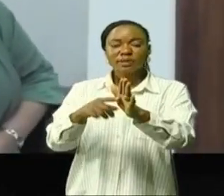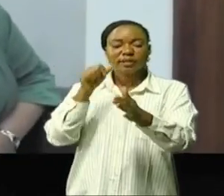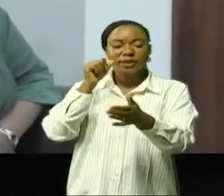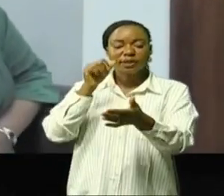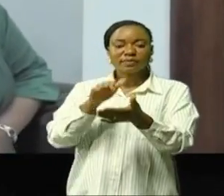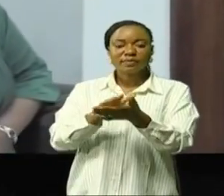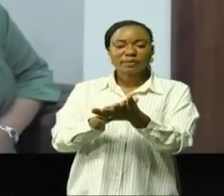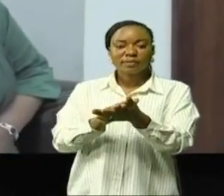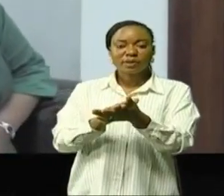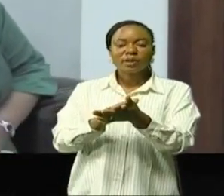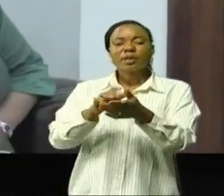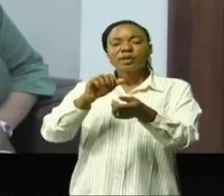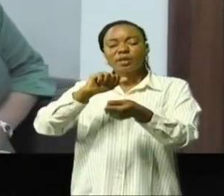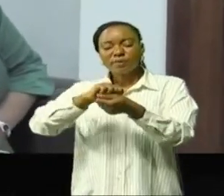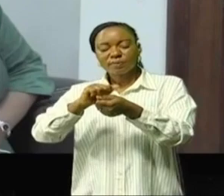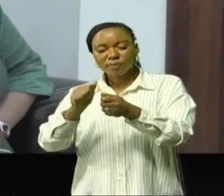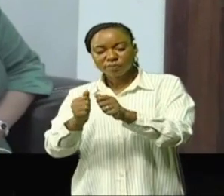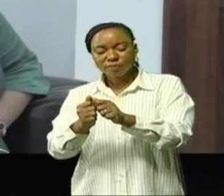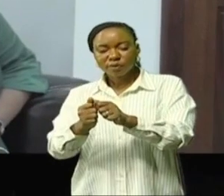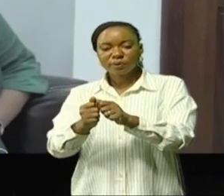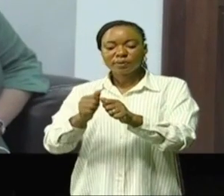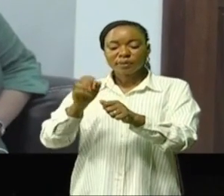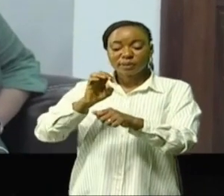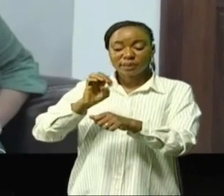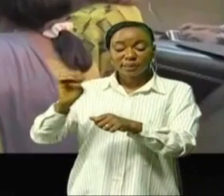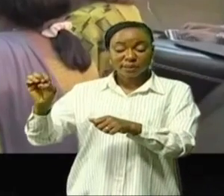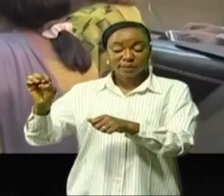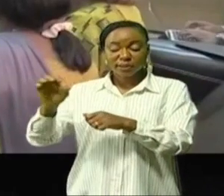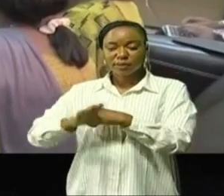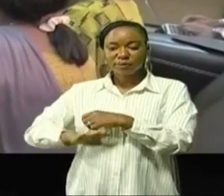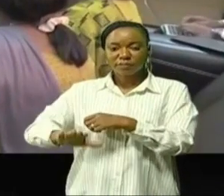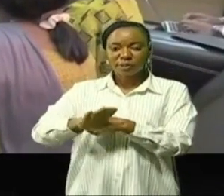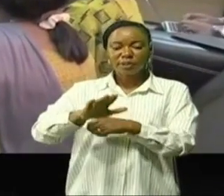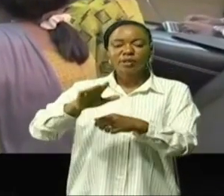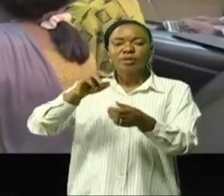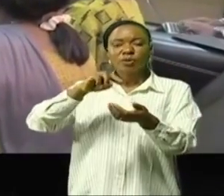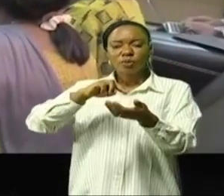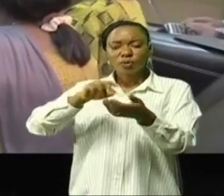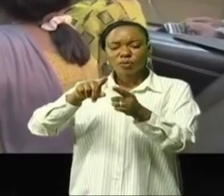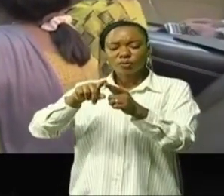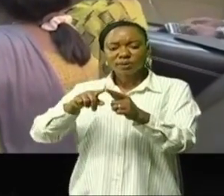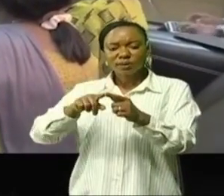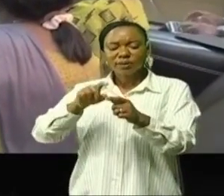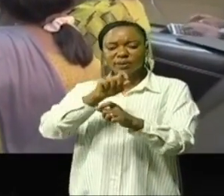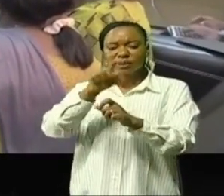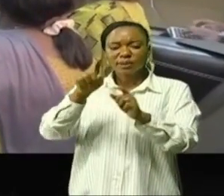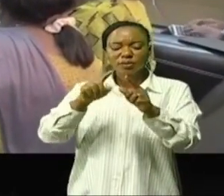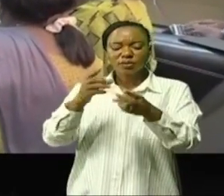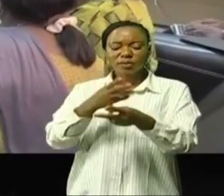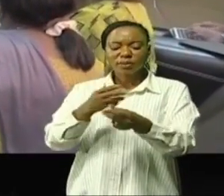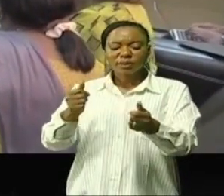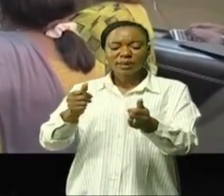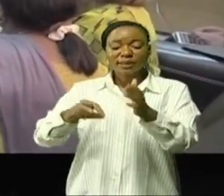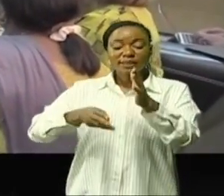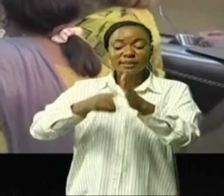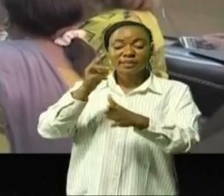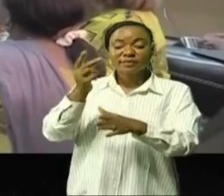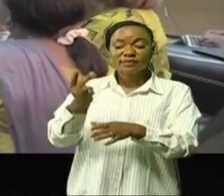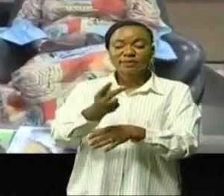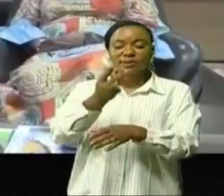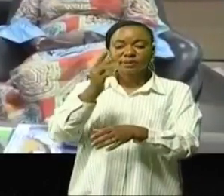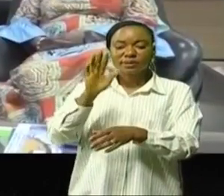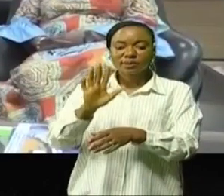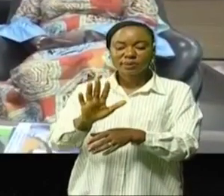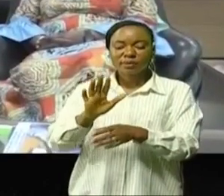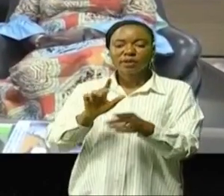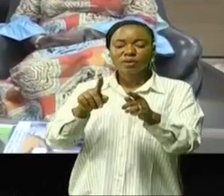femme la situation dans la partie est du pays et la question de la mise en oeuvre de la résolution 1325 Pour